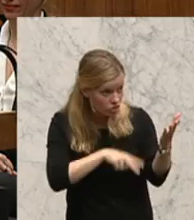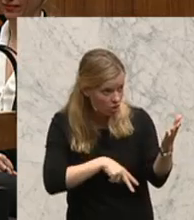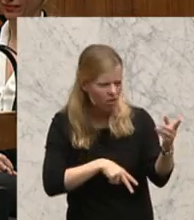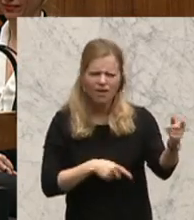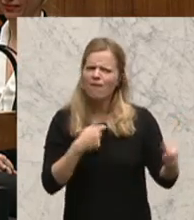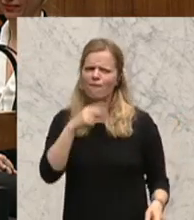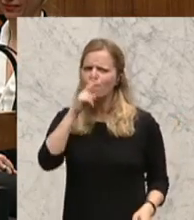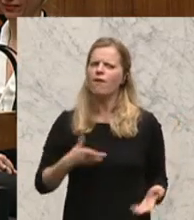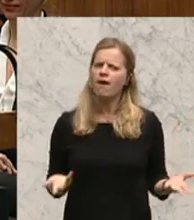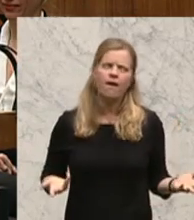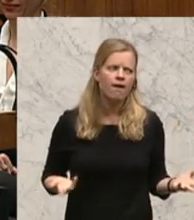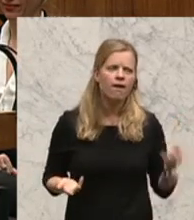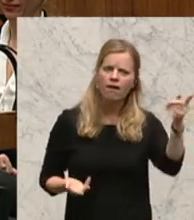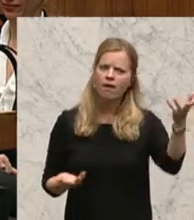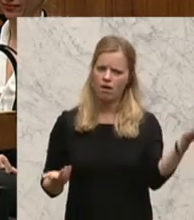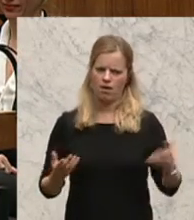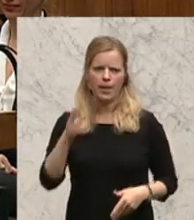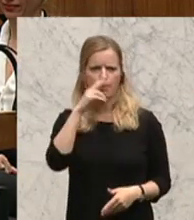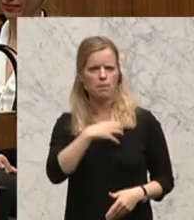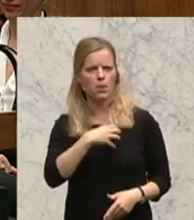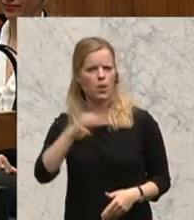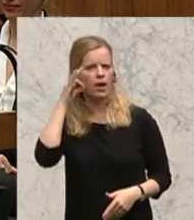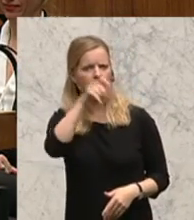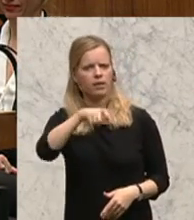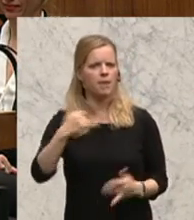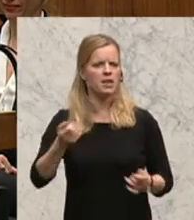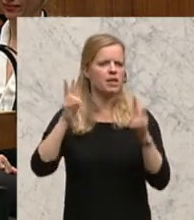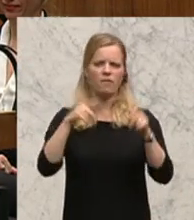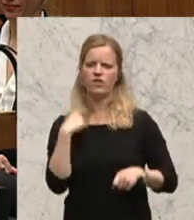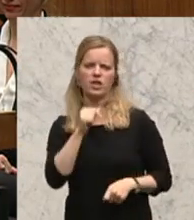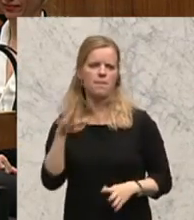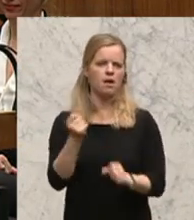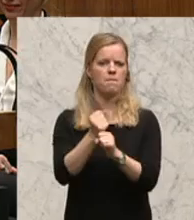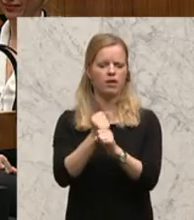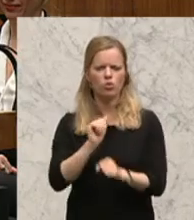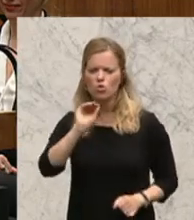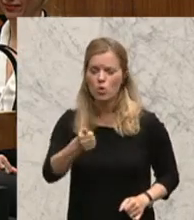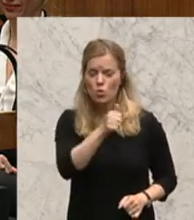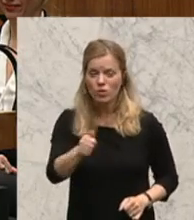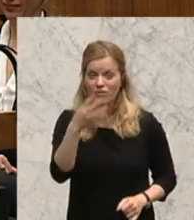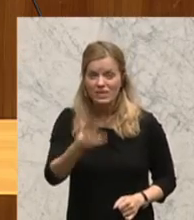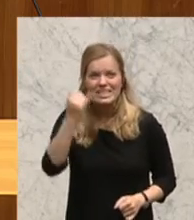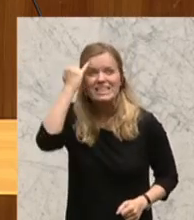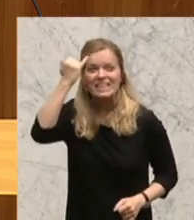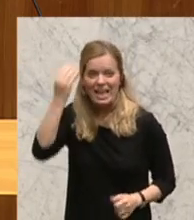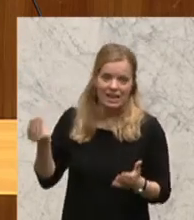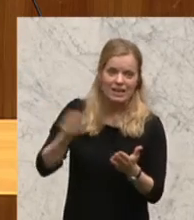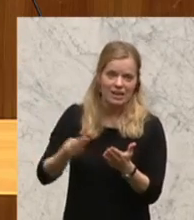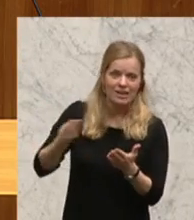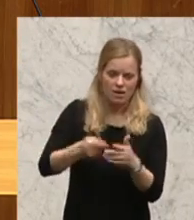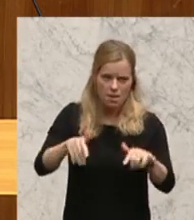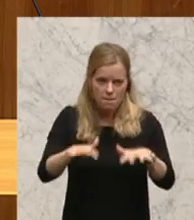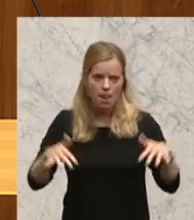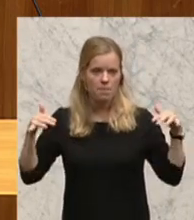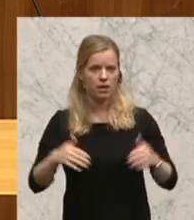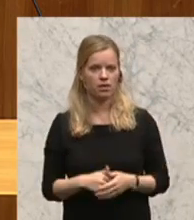Bürgerinnen und Bürger, so viel zu dem Thema. Weil es immer heißt, wir arbeiten nicht mit. Wir haben über 140 Ideen eingebracht in dieses Parlament. Und